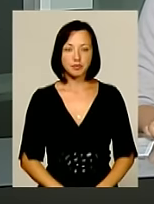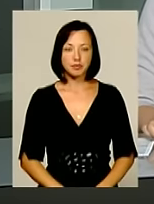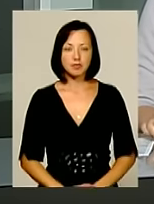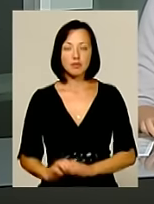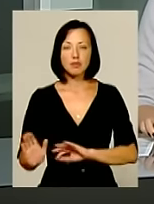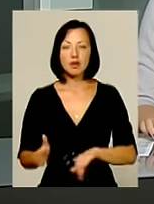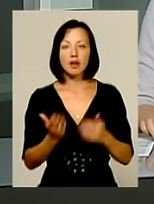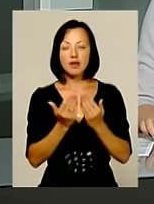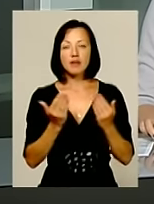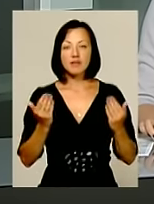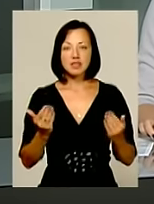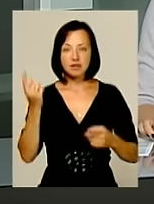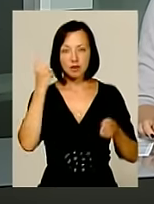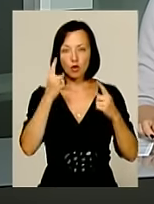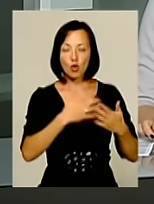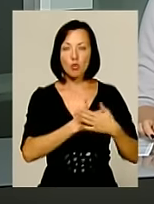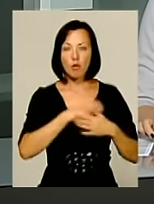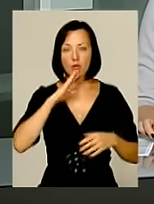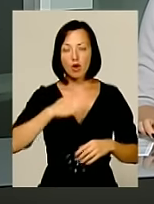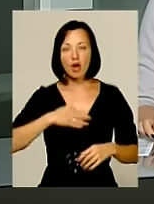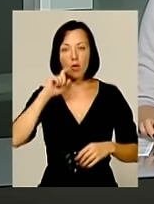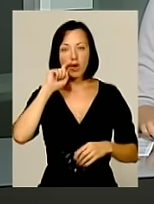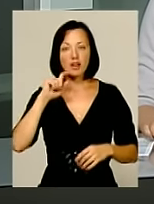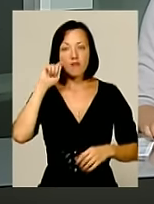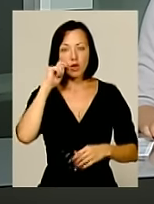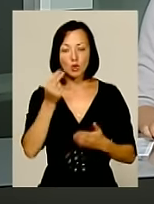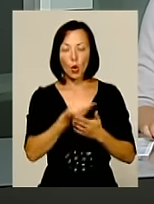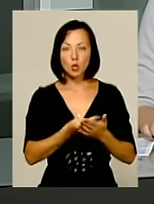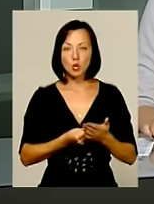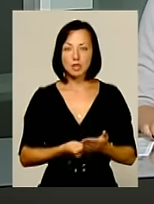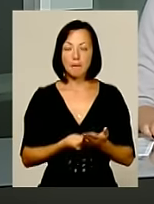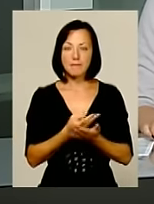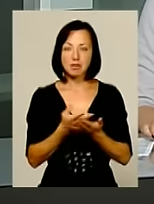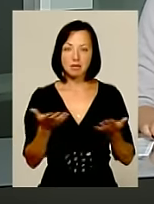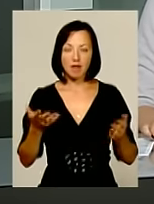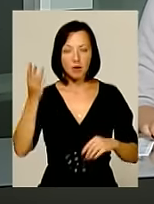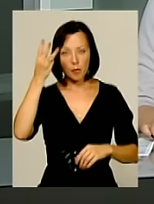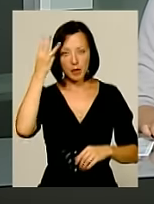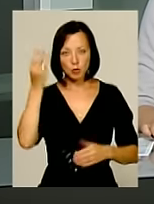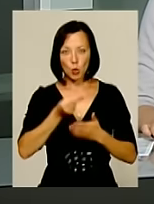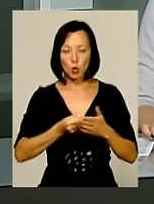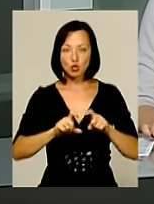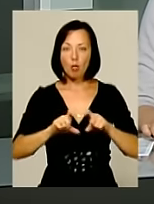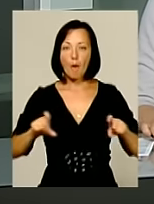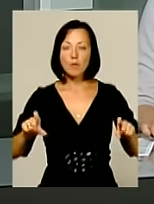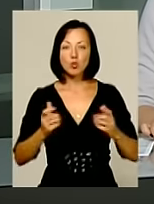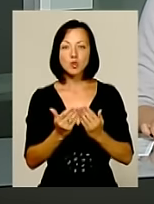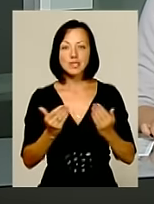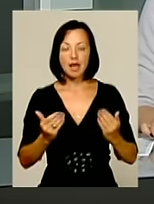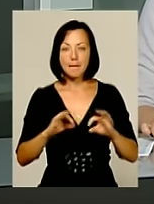Виставку творів «Любов моя Україна» Волинської художниці Валентини Михальської представлено у Хмельницькому художньому музеї.